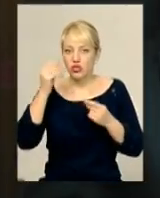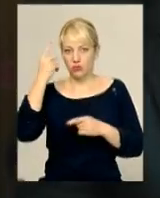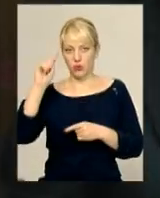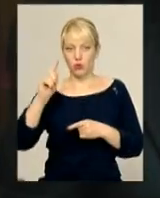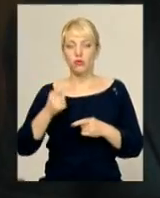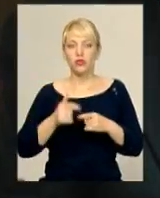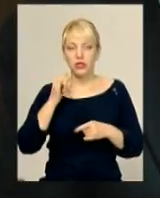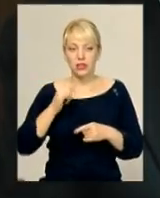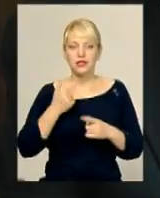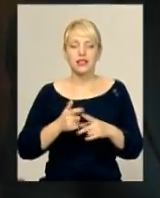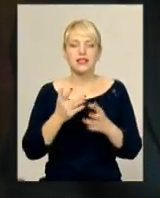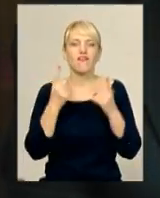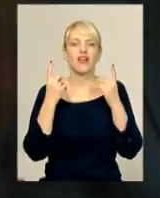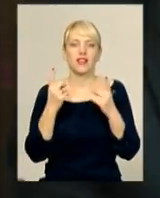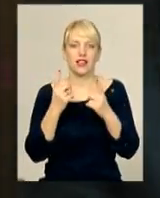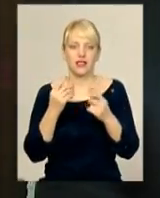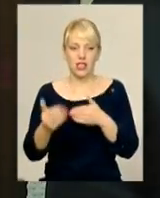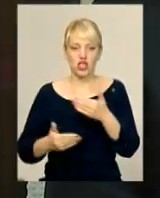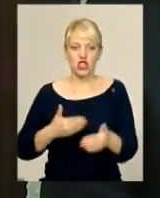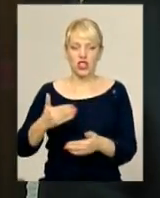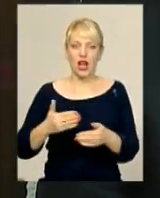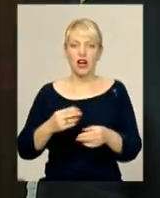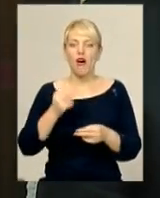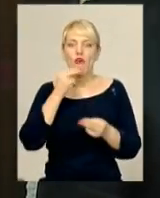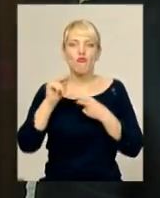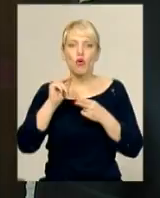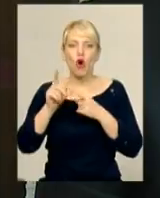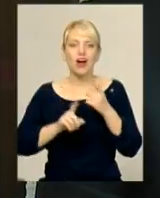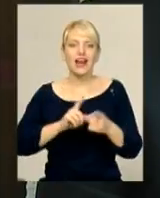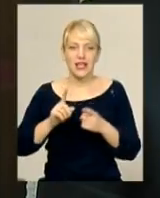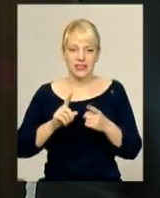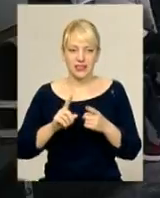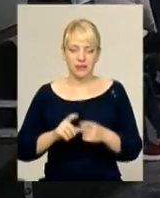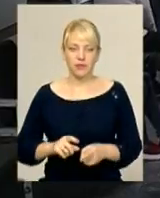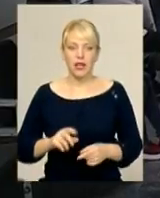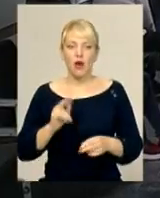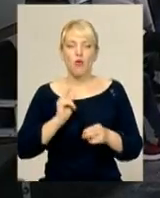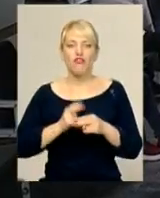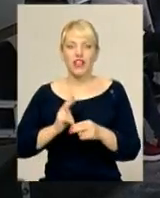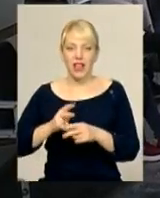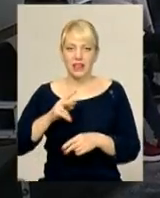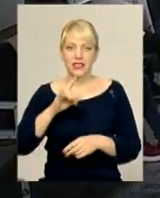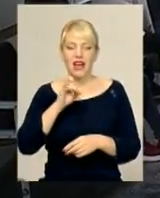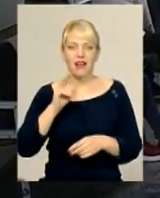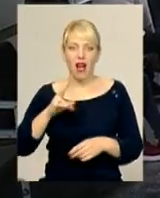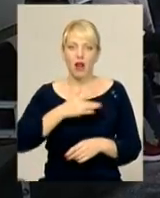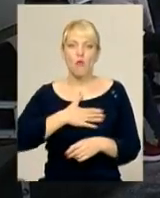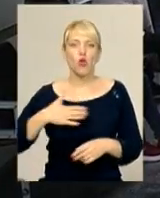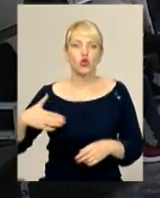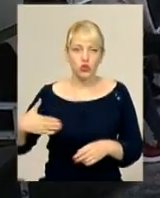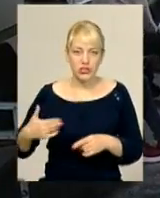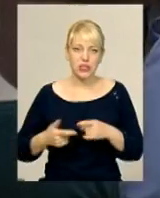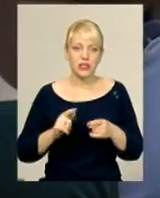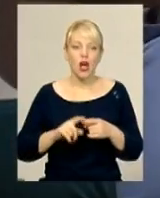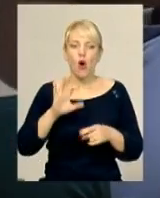самий великий такий шаг в прогресі профілактику раку молочної золузі. Онкологія нині стала молодшою, а лікування з